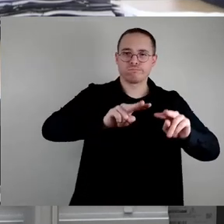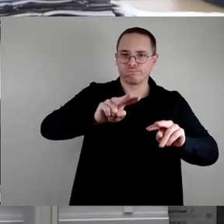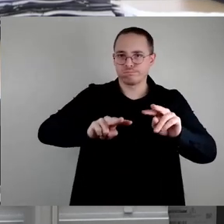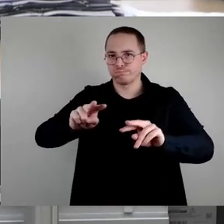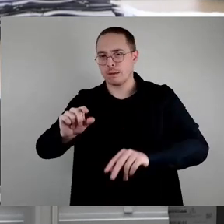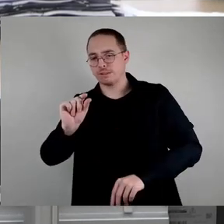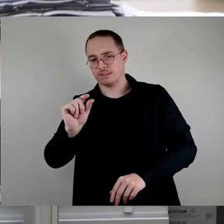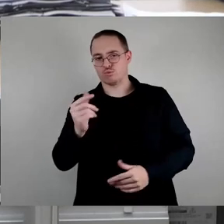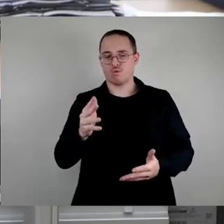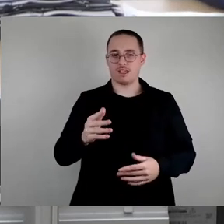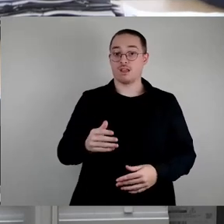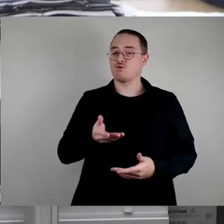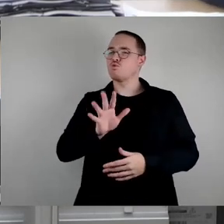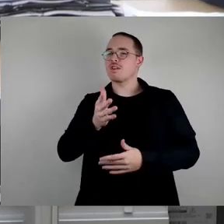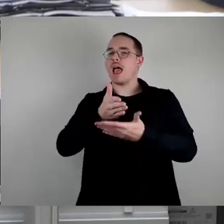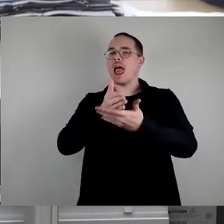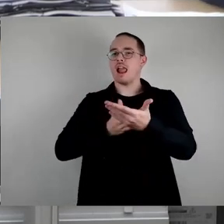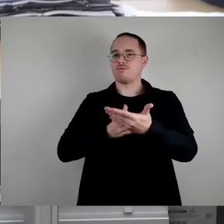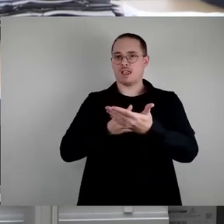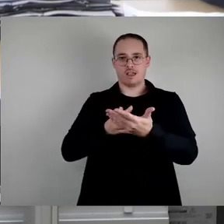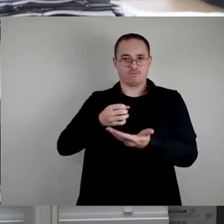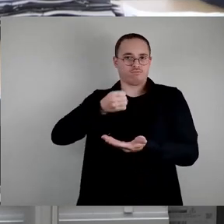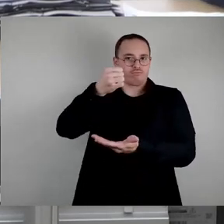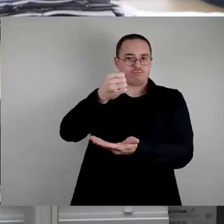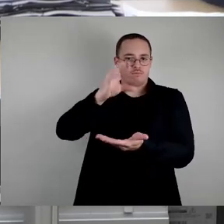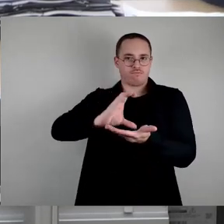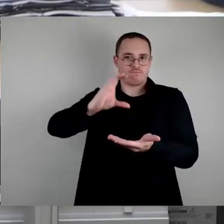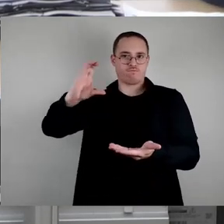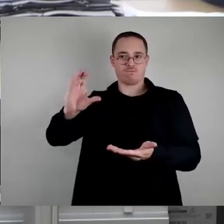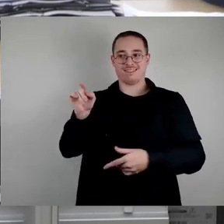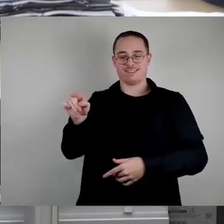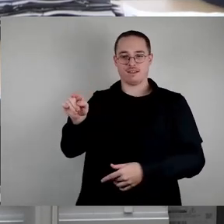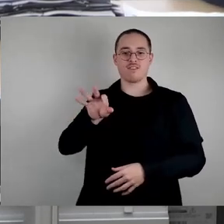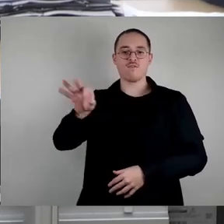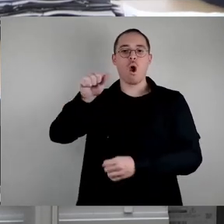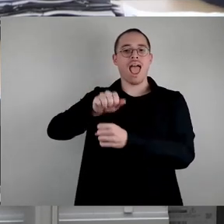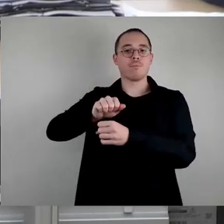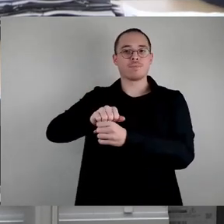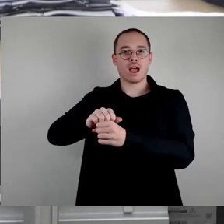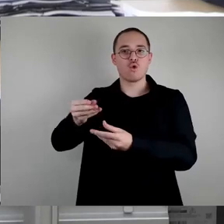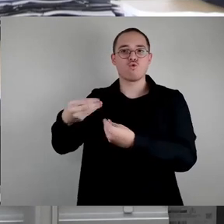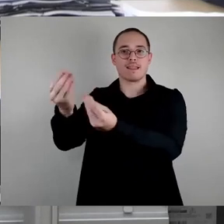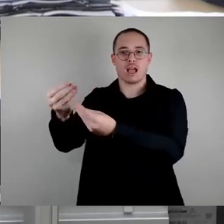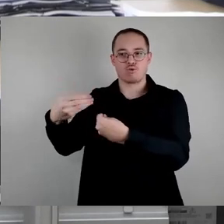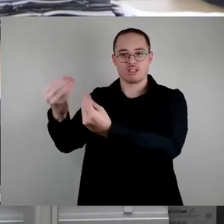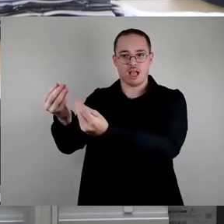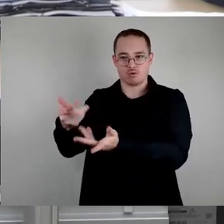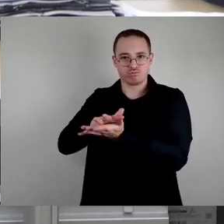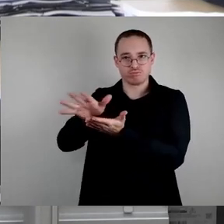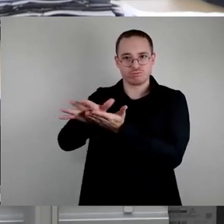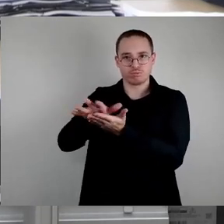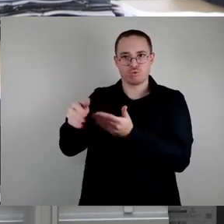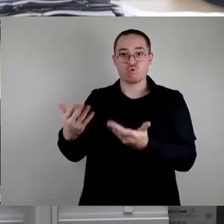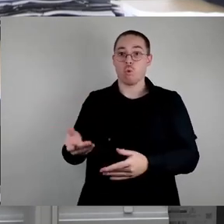der Mittel wird zurzeit durch Übertragung an Ämter ausgegeben. Da muss ich aber Herrn Nitschel widersprechen, wir finden das